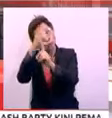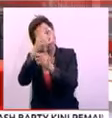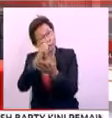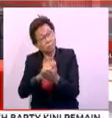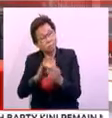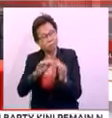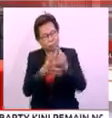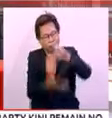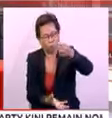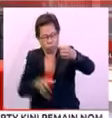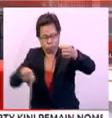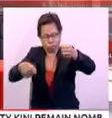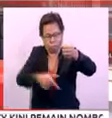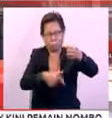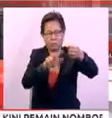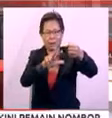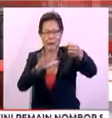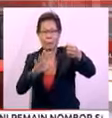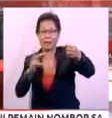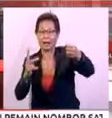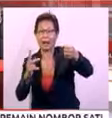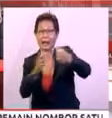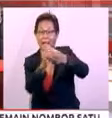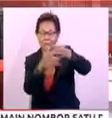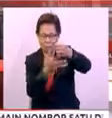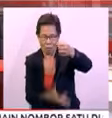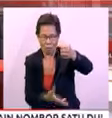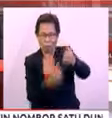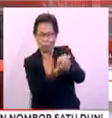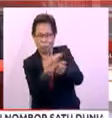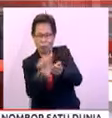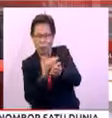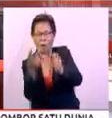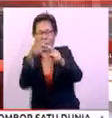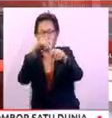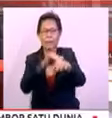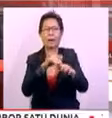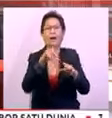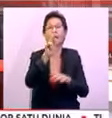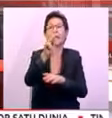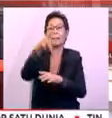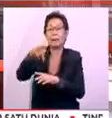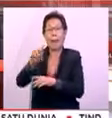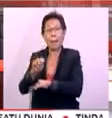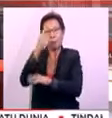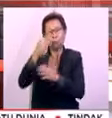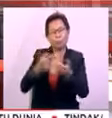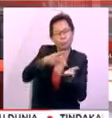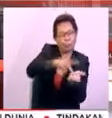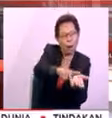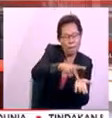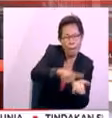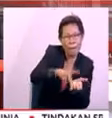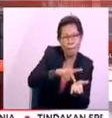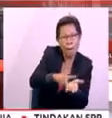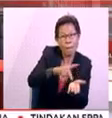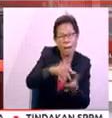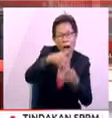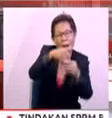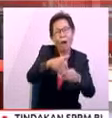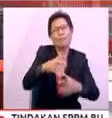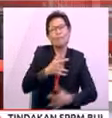peruntukan tambahan berjumlah RM35,000 diluluskan kepada Kementerian Pendidikan bagi membayai alaun penghargaan itu